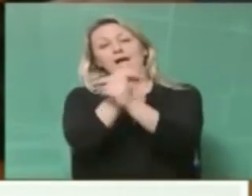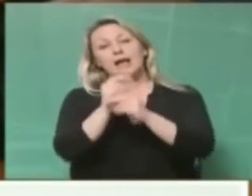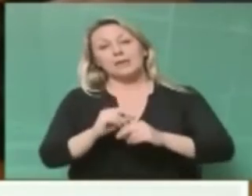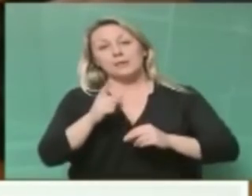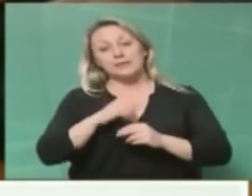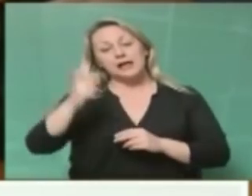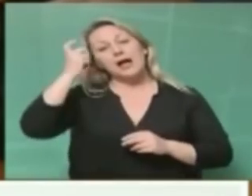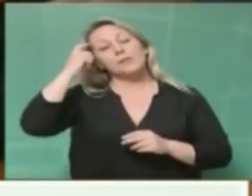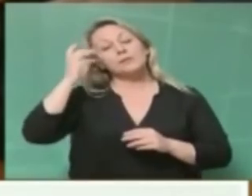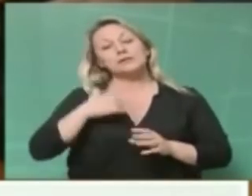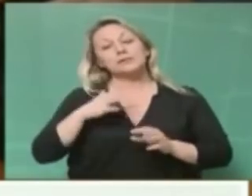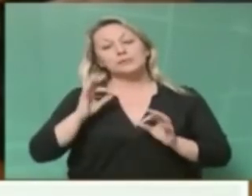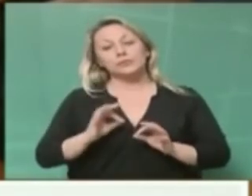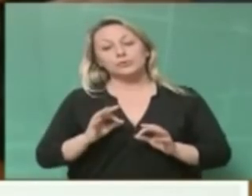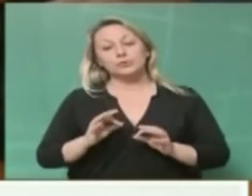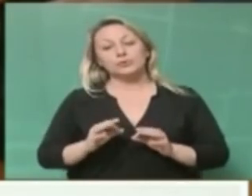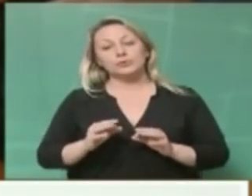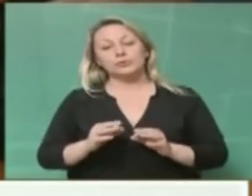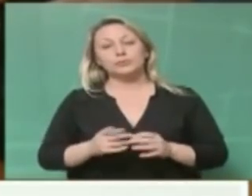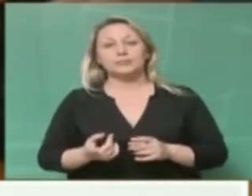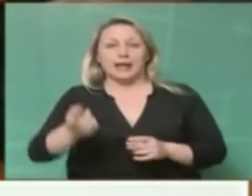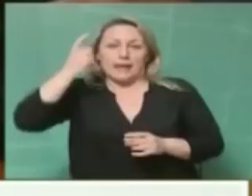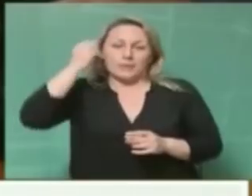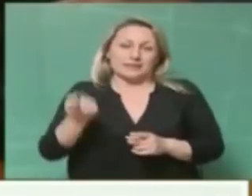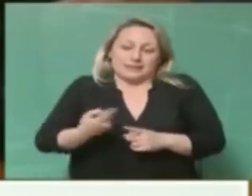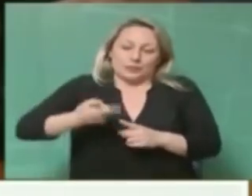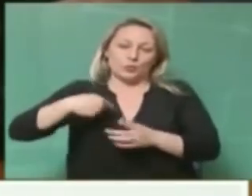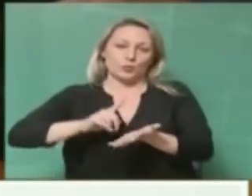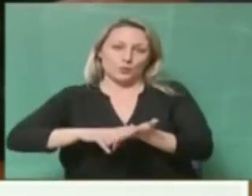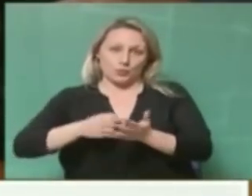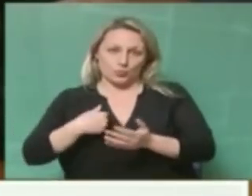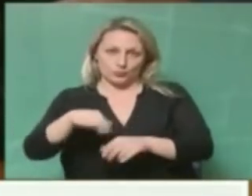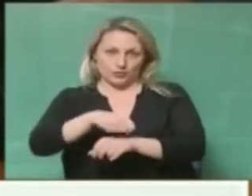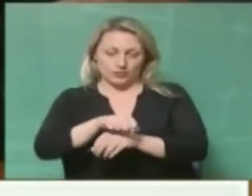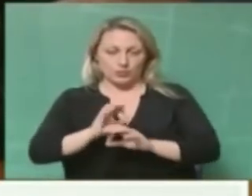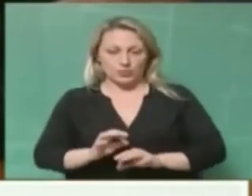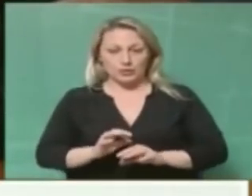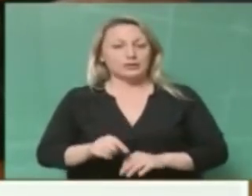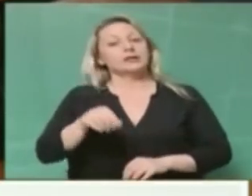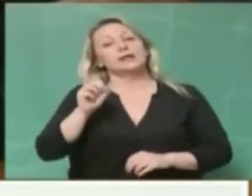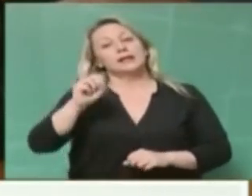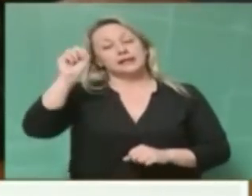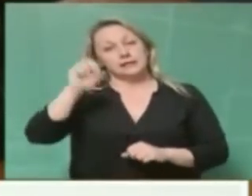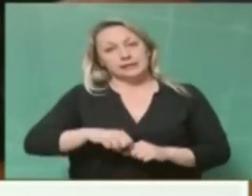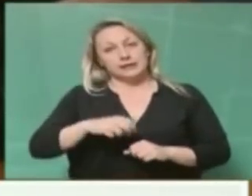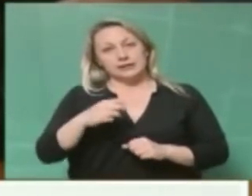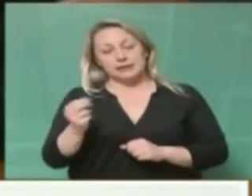δική μου, να θέλετε και την επιστημονική εδώ πέρα, ναι μεν, είναι ζητήματα τα οποία